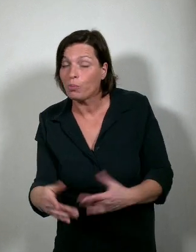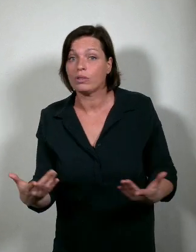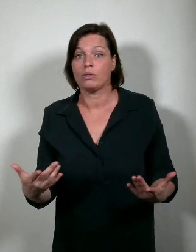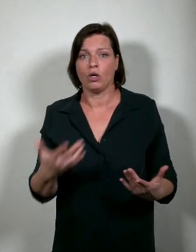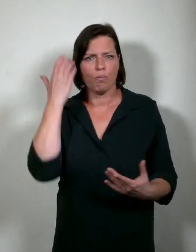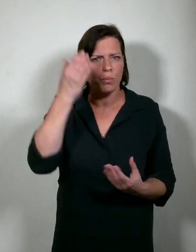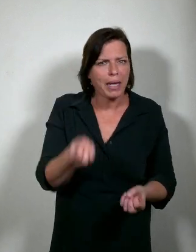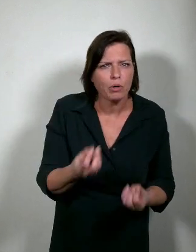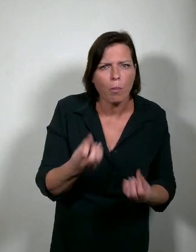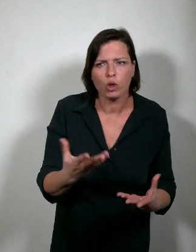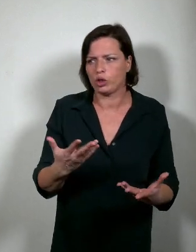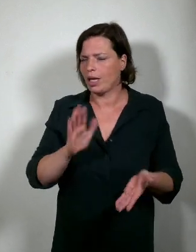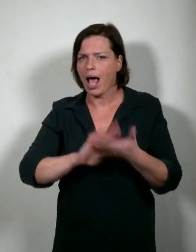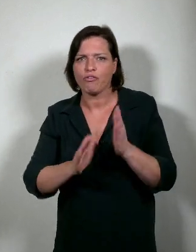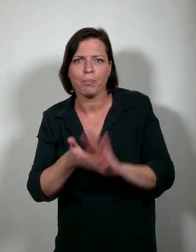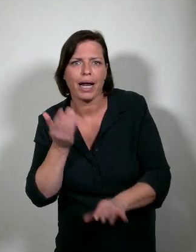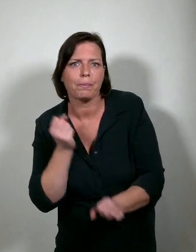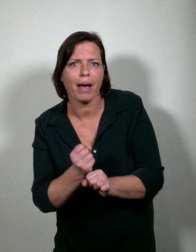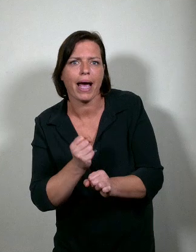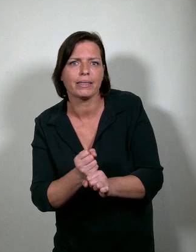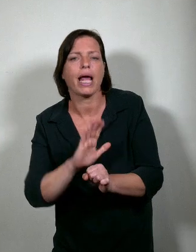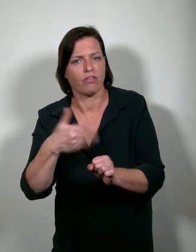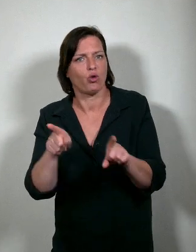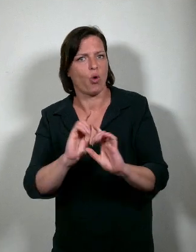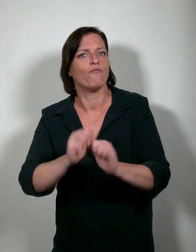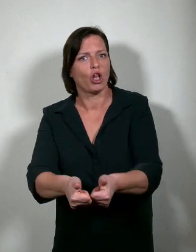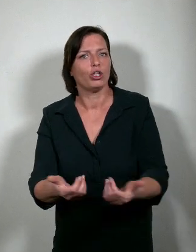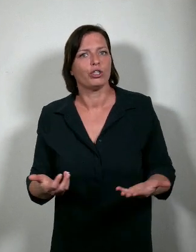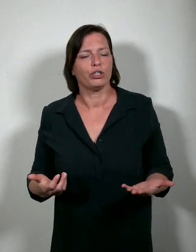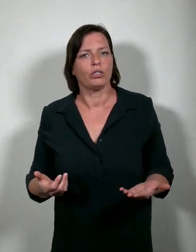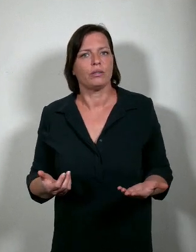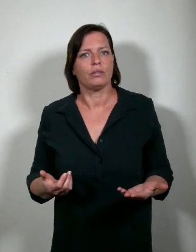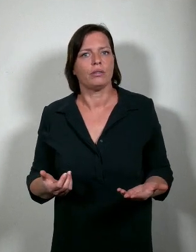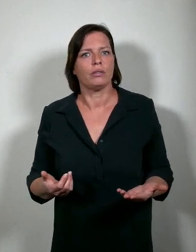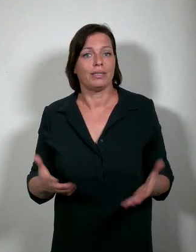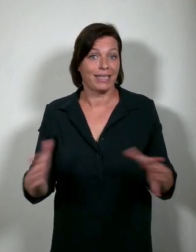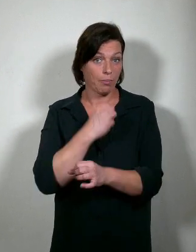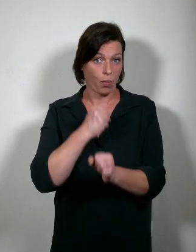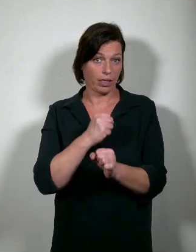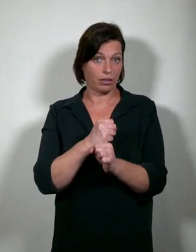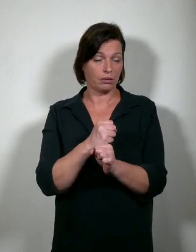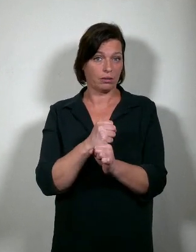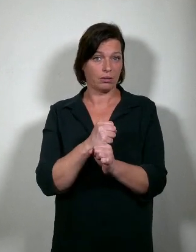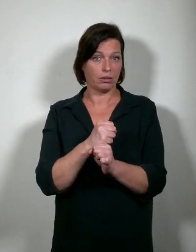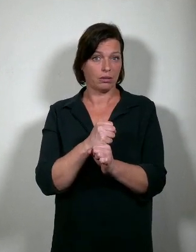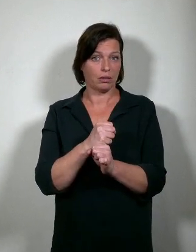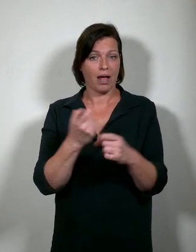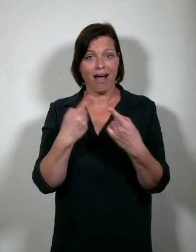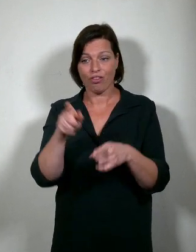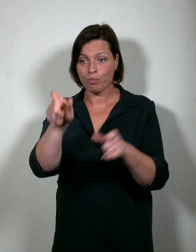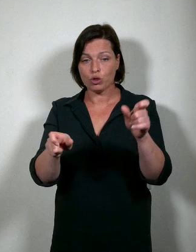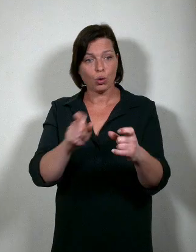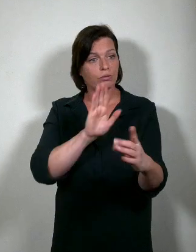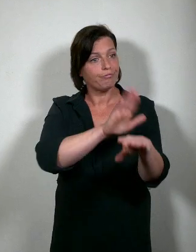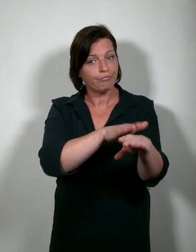Problemen op te lossen, afspraken te maken en die dan vervolgens na te leven. Samen te werken. Anderen aan te